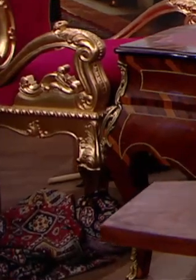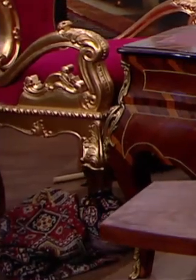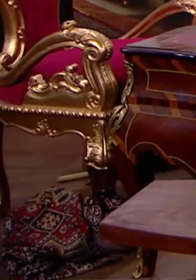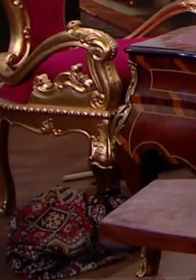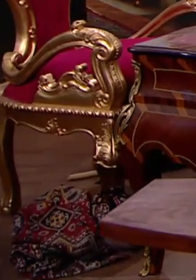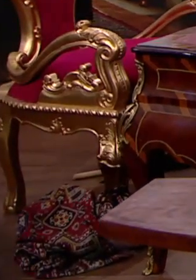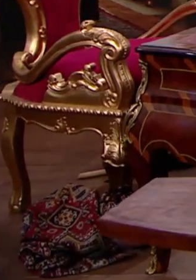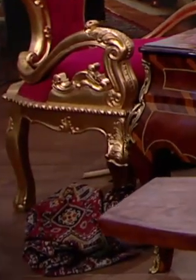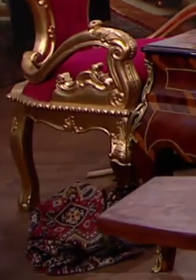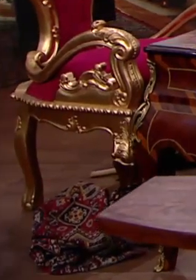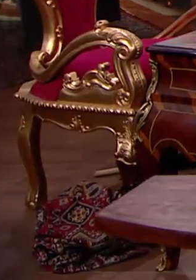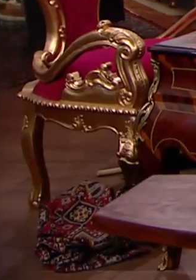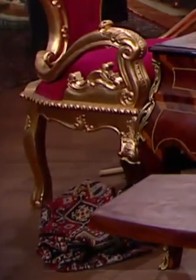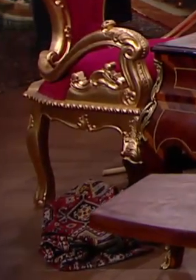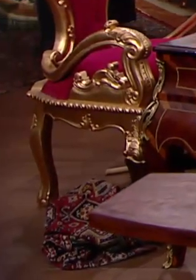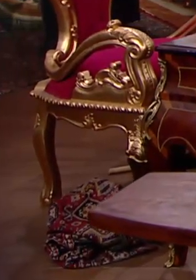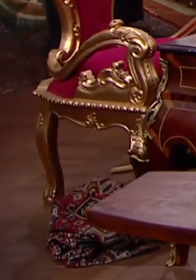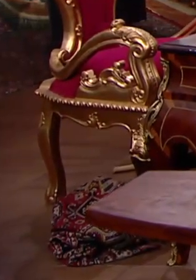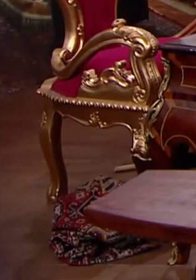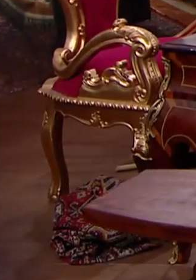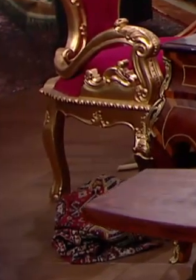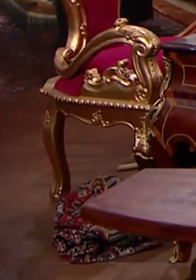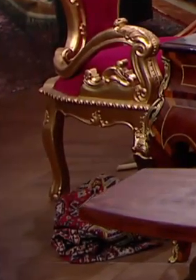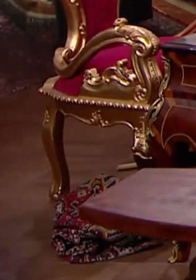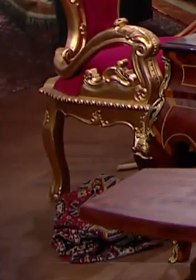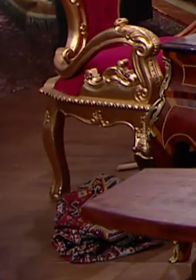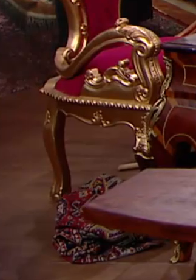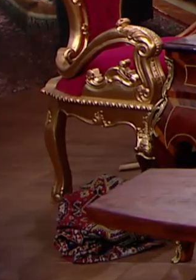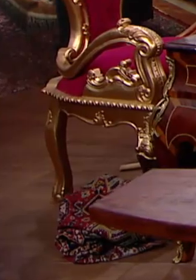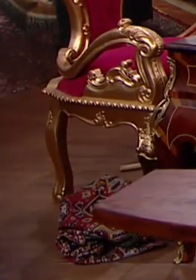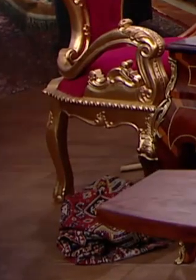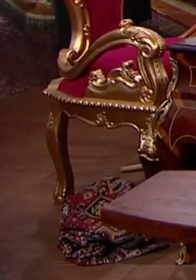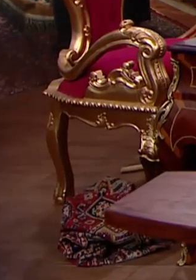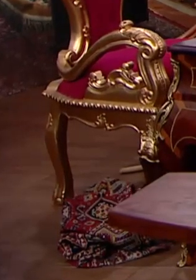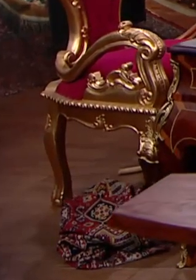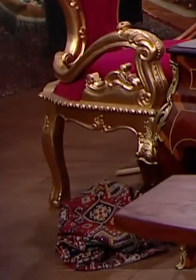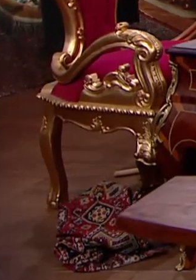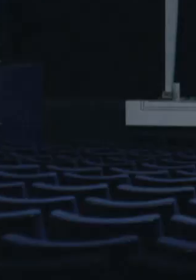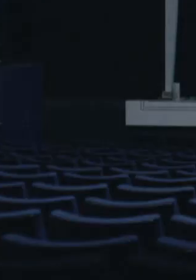לחברים. אחרי חדשות, לא לפני חדשות. אחרי חדשות זה עכשיו שעה מחסים פחק.